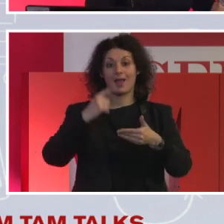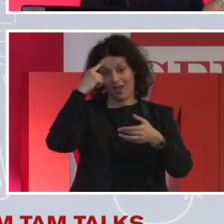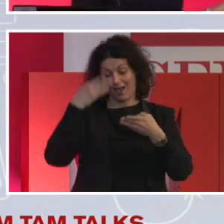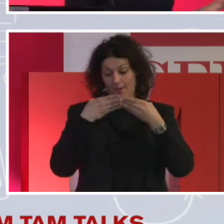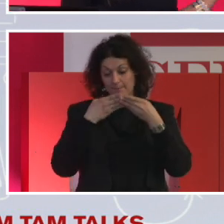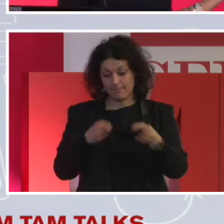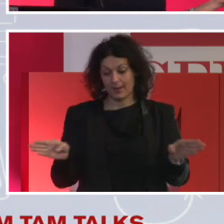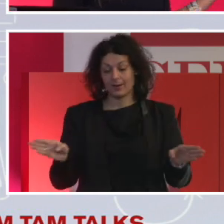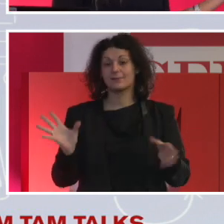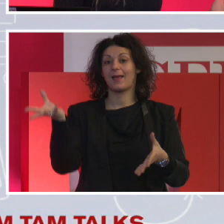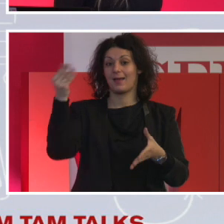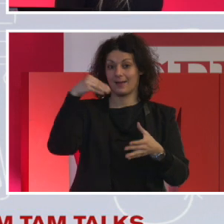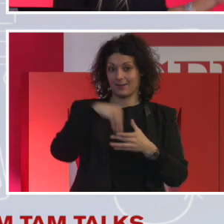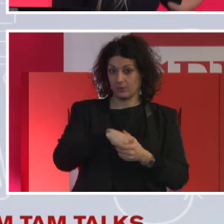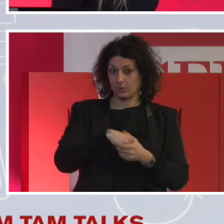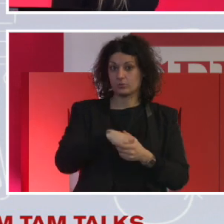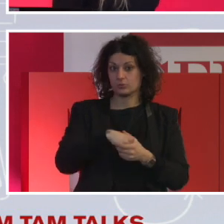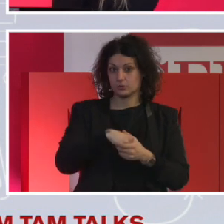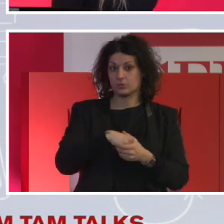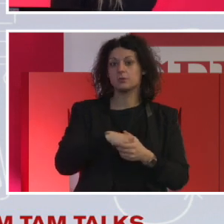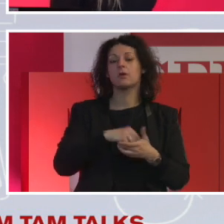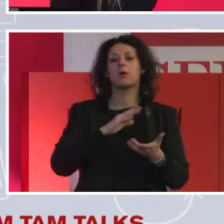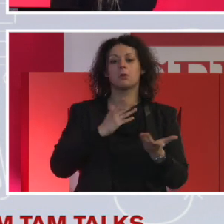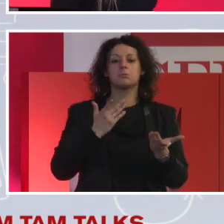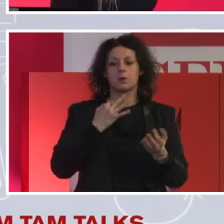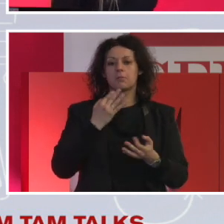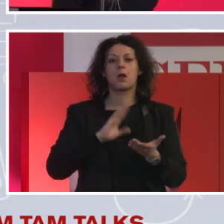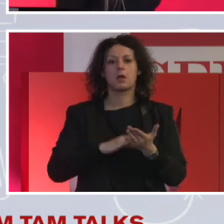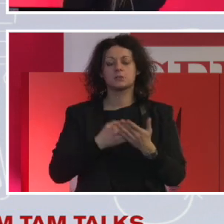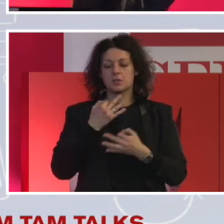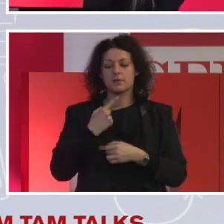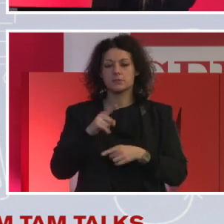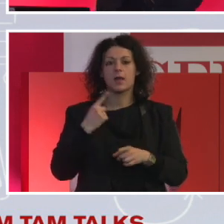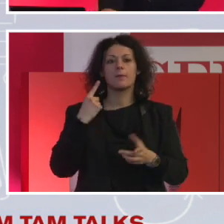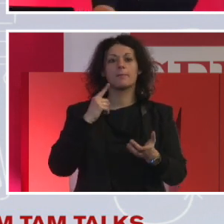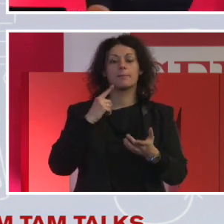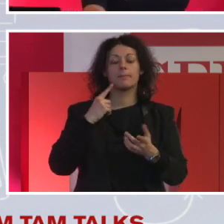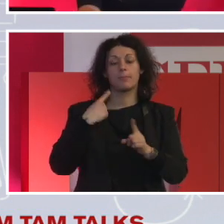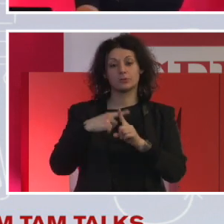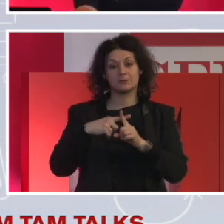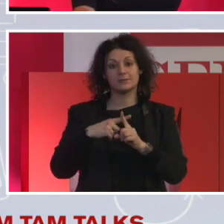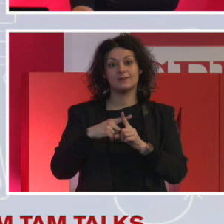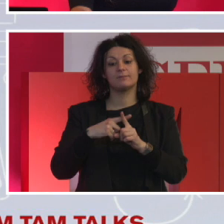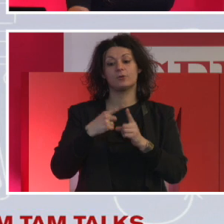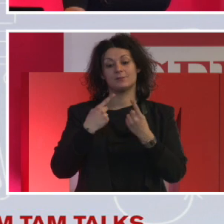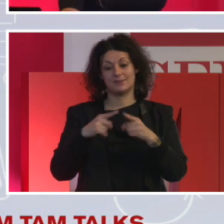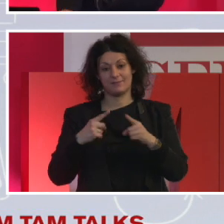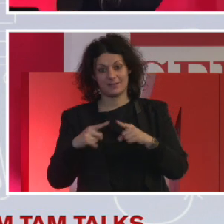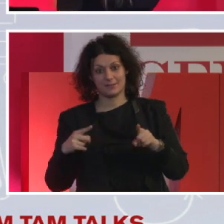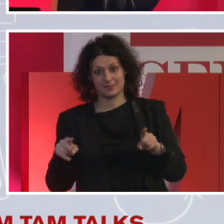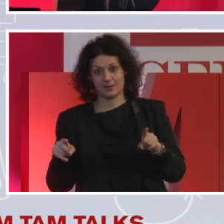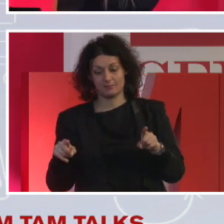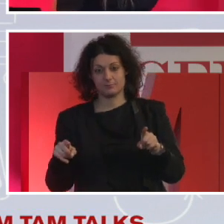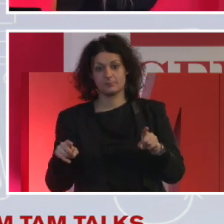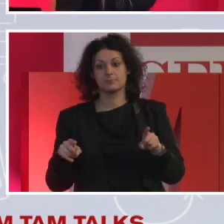e che loro definiscono diverse employers, sono apprezzamento per la diversità, però non la lasciano mai a soltanto diversità, per loro è